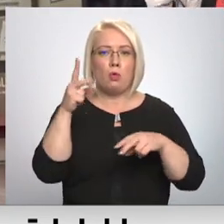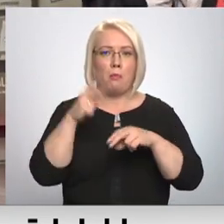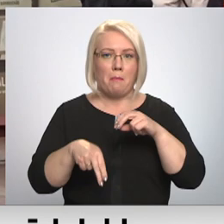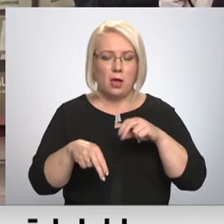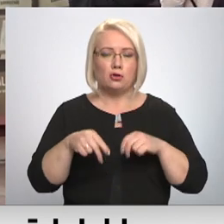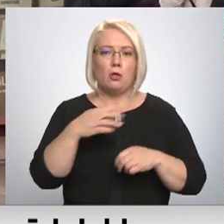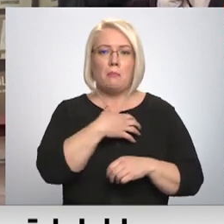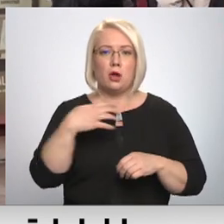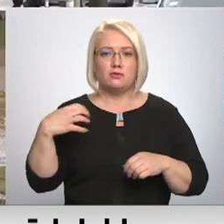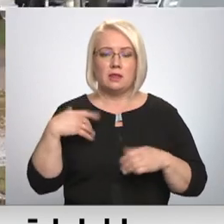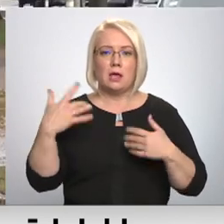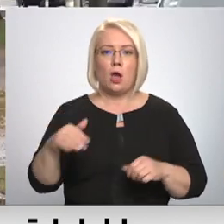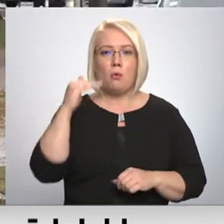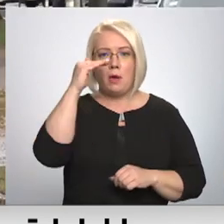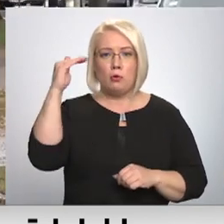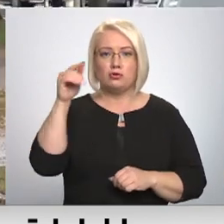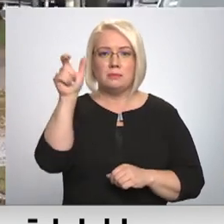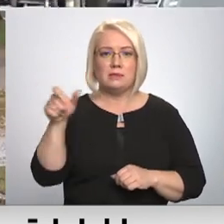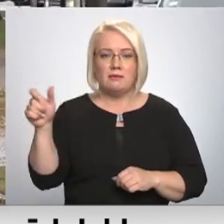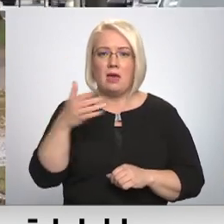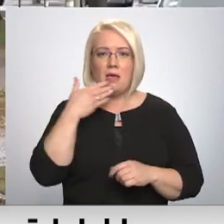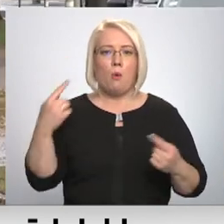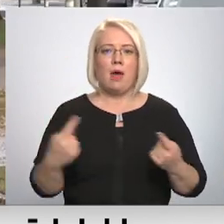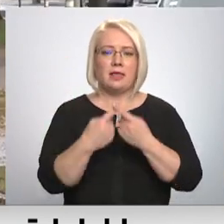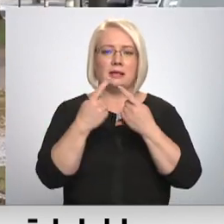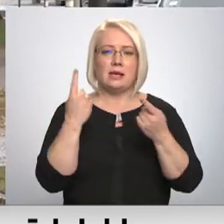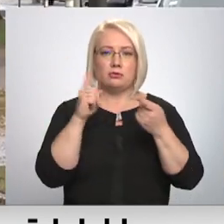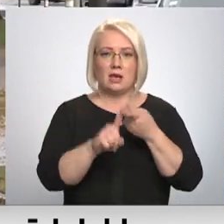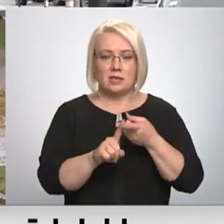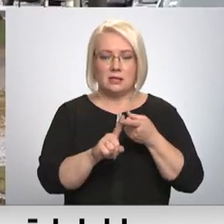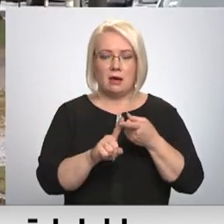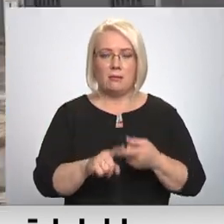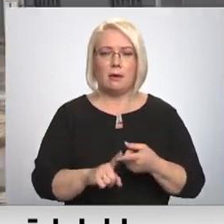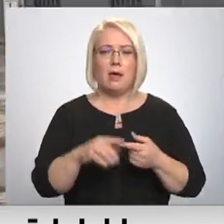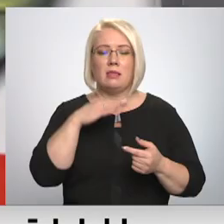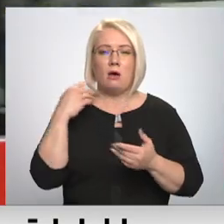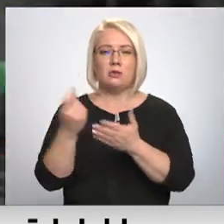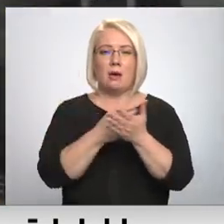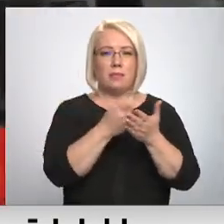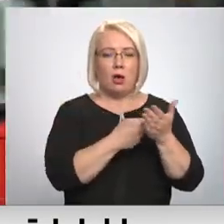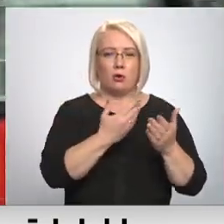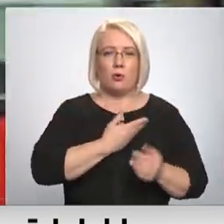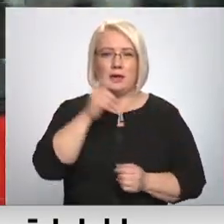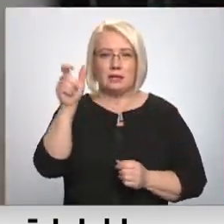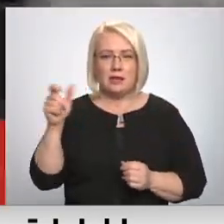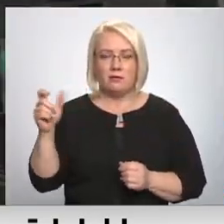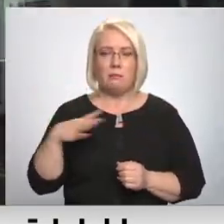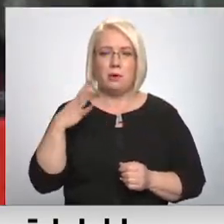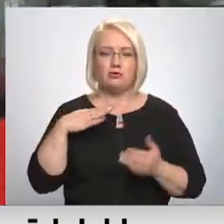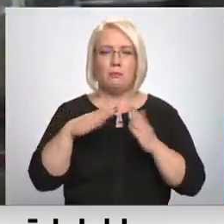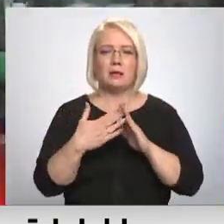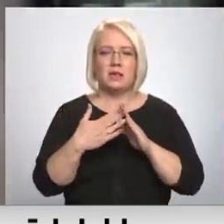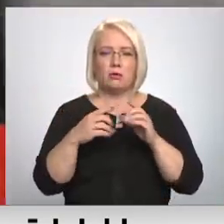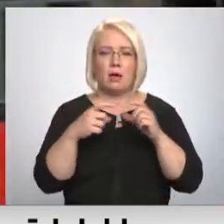pašvaldību šiem, nu jau pieaugušajiem cilvēkiem, vairs nav attiecīgu saistību. Daļa TV, kur zem saptaujā to bijušo pilsētnieka kartas klientu,